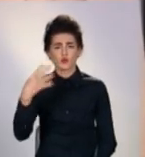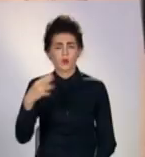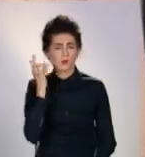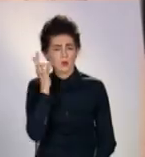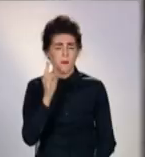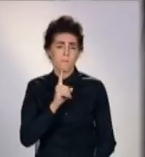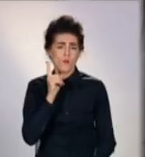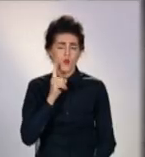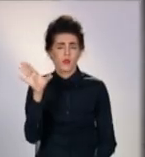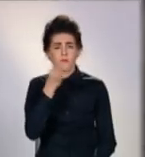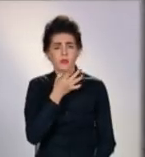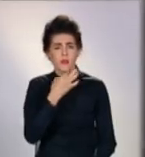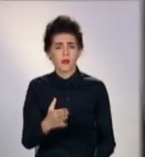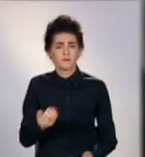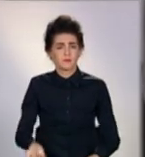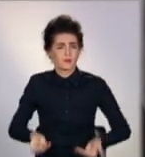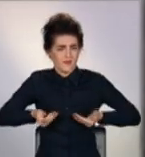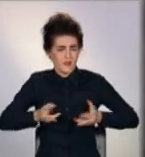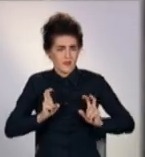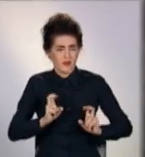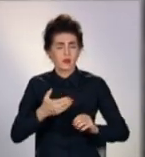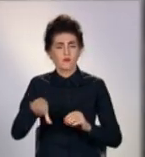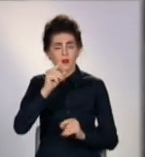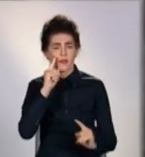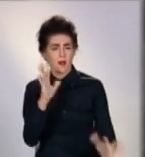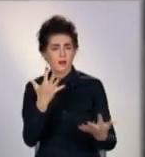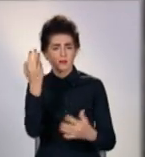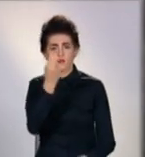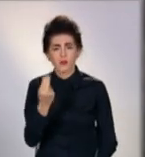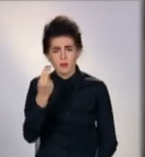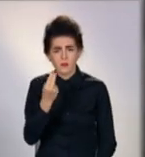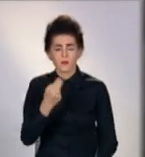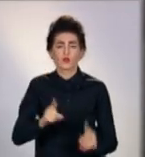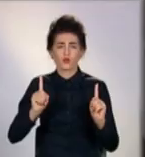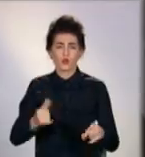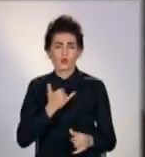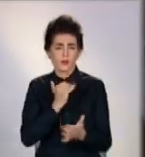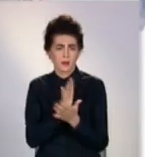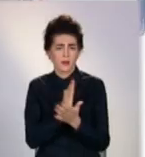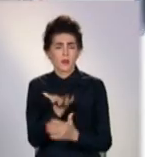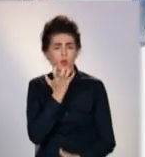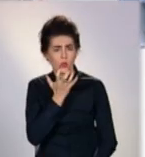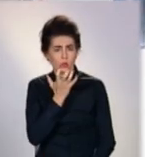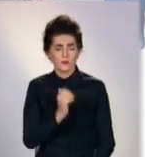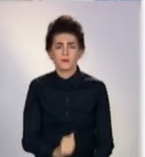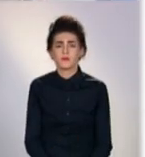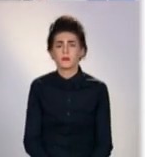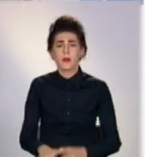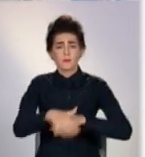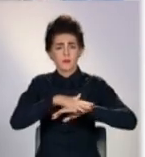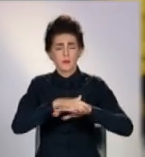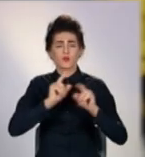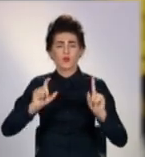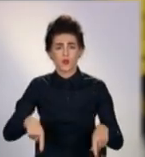Молодежі предпочитають більш короткі варіанти, більш яркі варіанти, вони у нас теж доволі теплі. На ринку теж